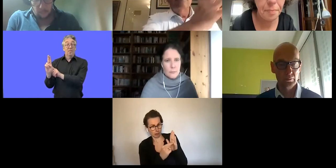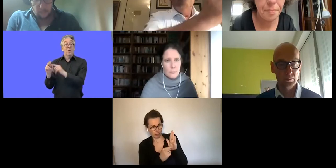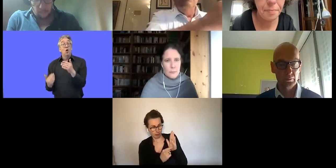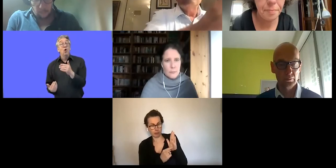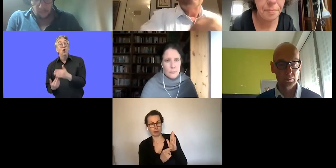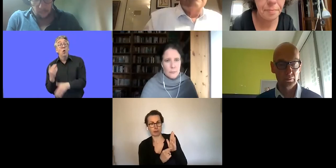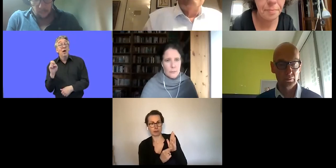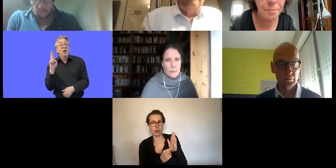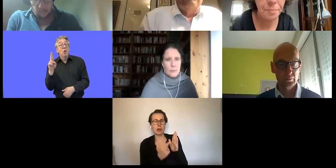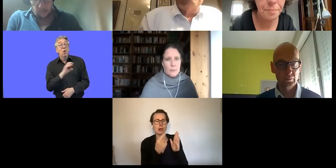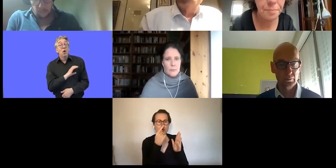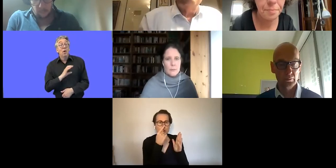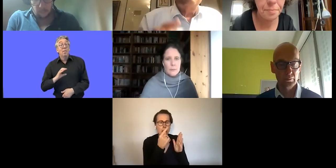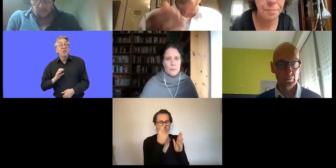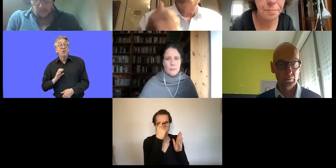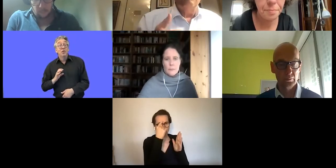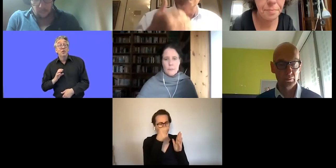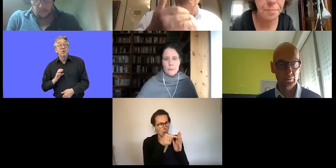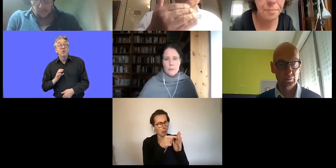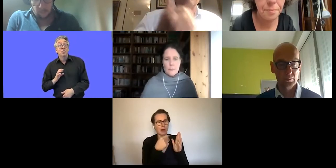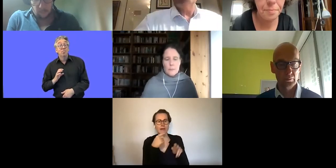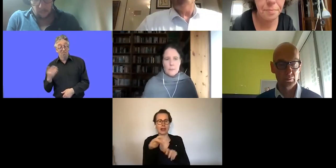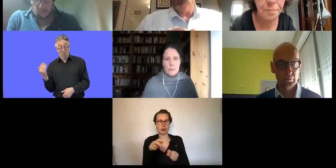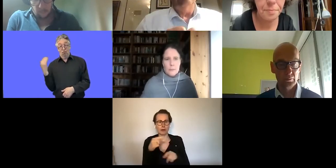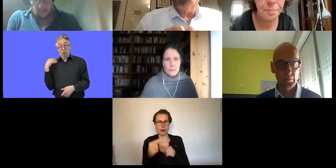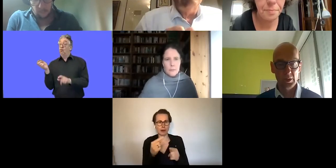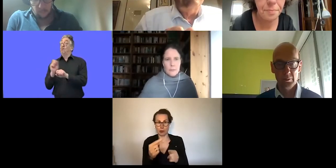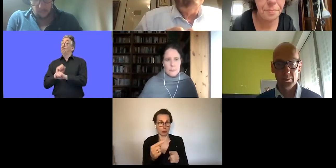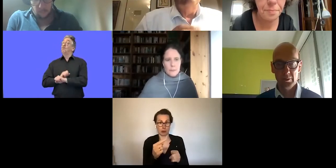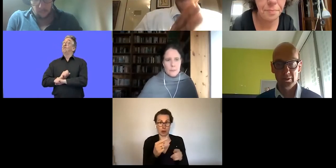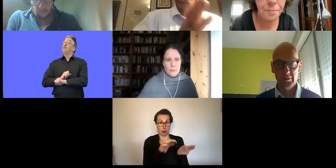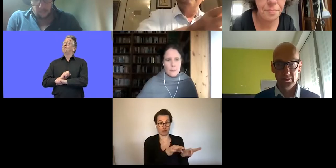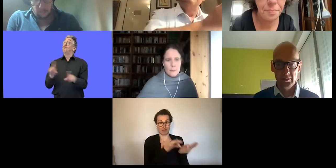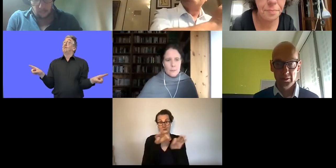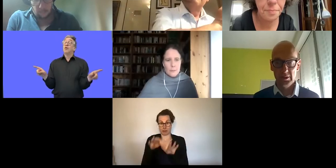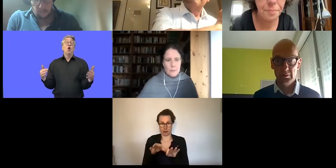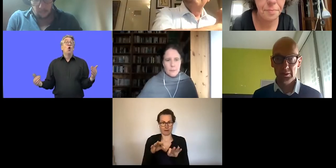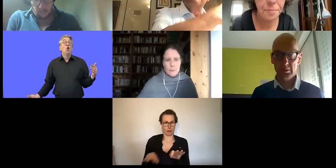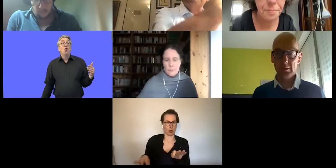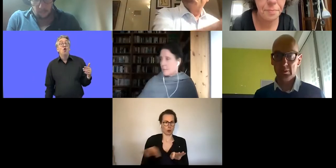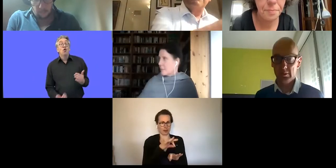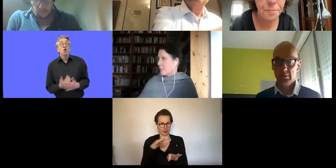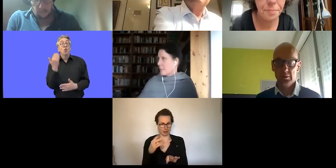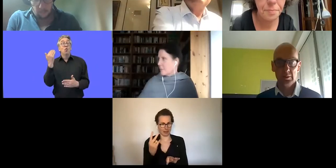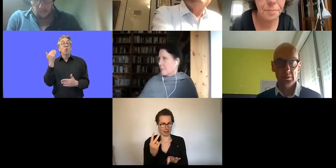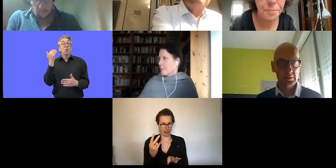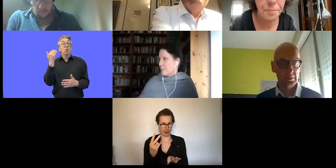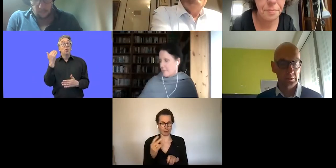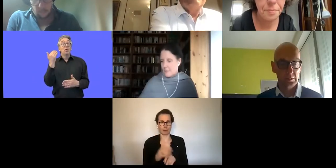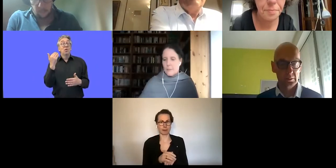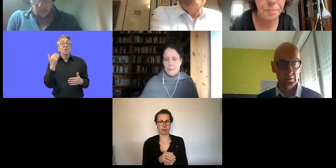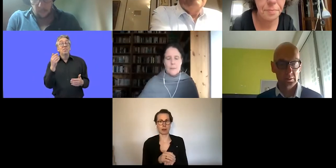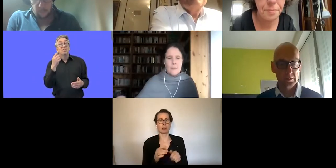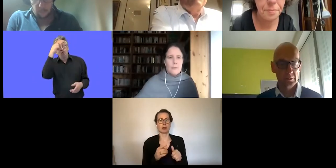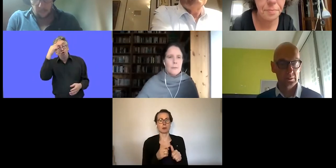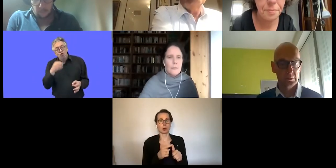als Wirtschaftsentwicklung sehen, sondern die sollten wir auch für unseren Sektor als wichtig sehen. Das eine ist praktisch Initiativen